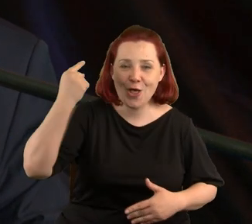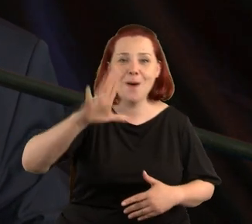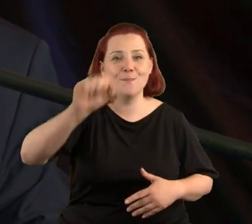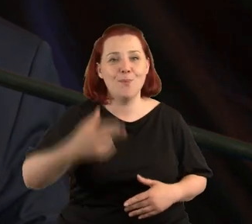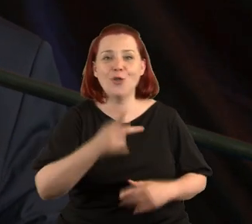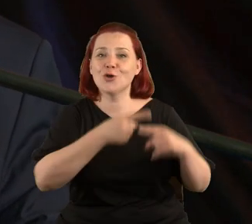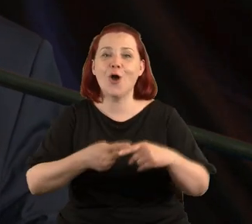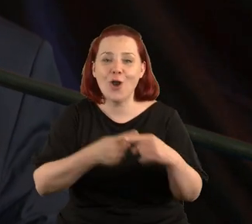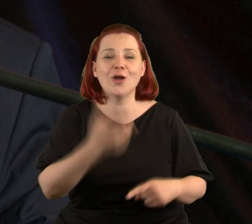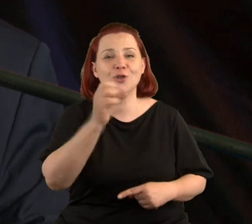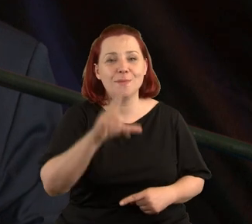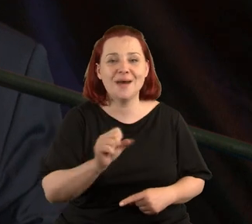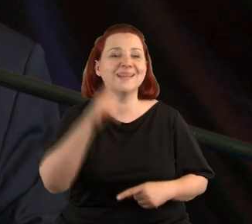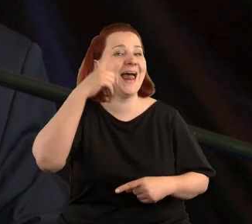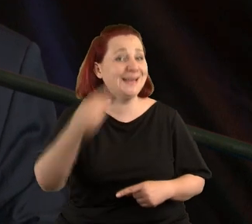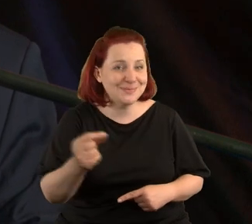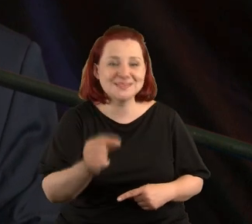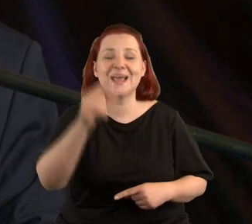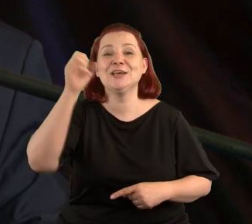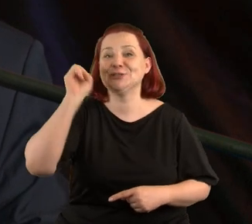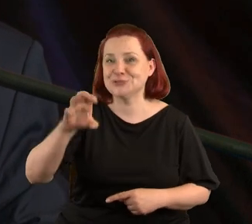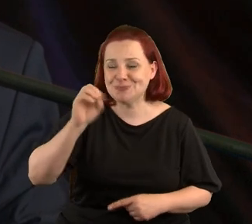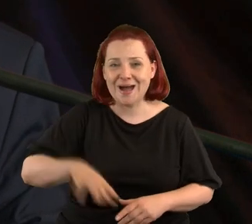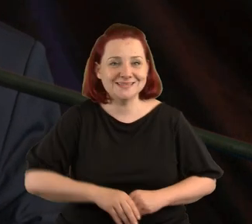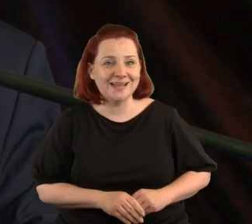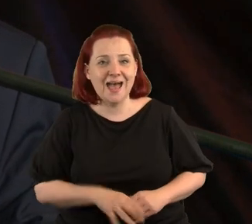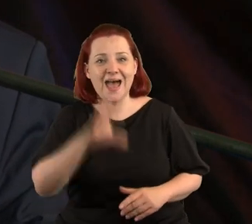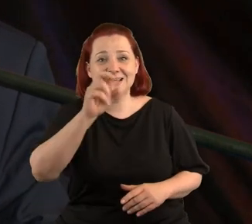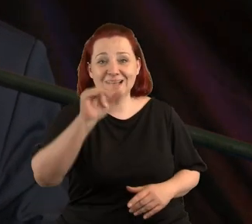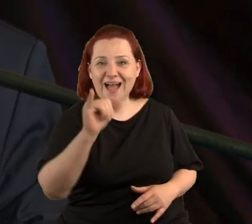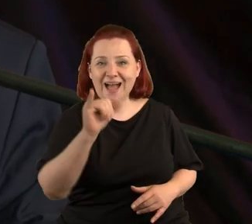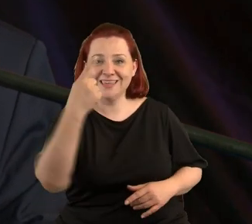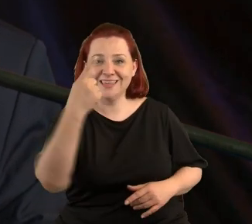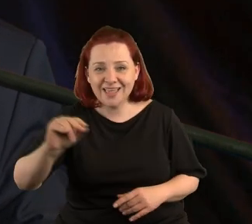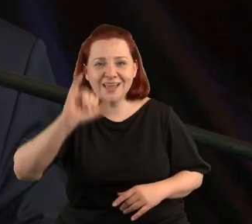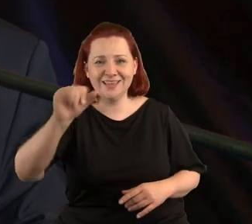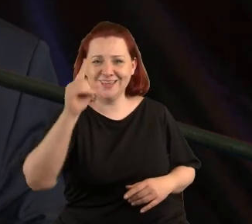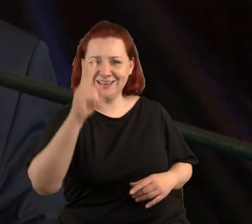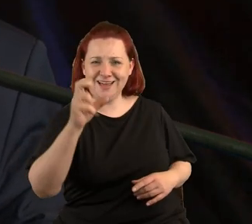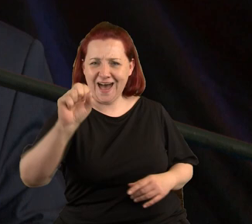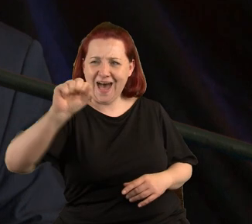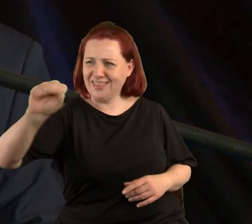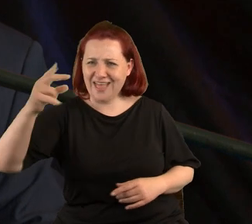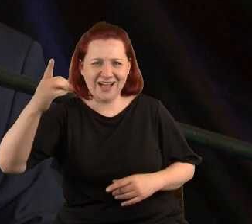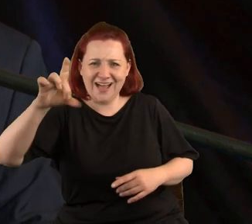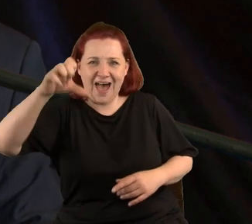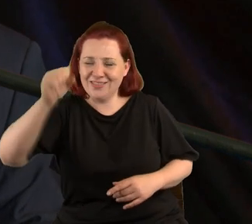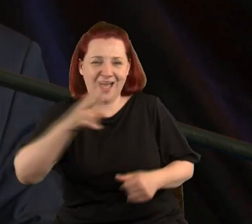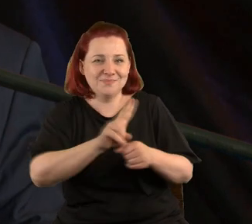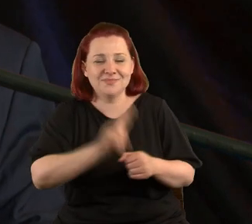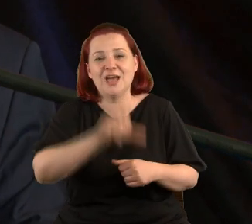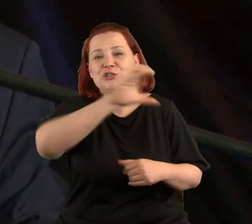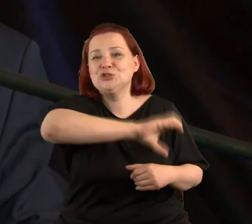w Bonn, Kolonii, Norymberdze, Lipsku, w Hiszpanii, Sakaide i Kanaagawa w Japonii, Chicago,